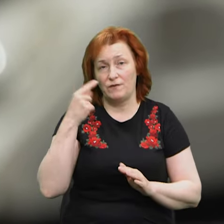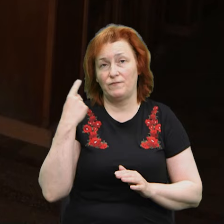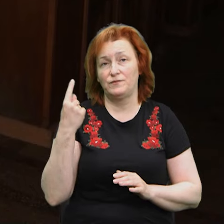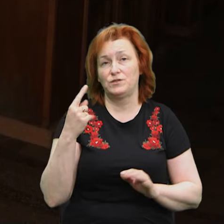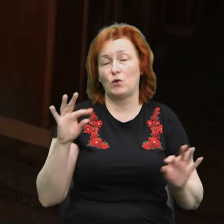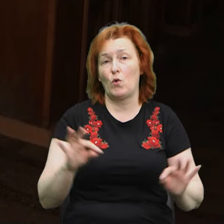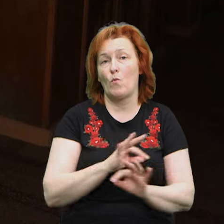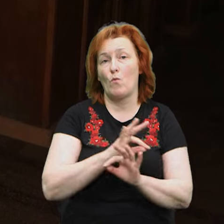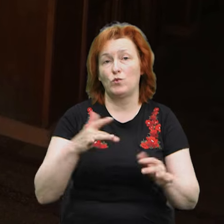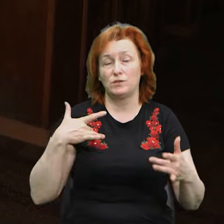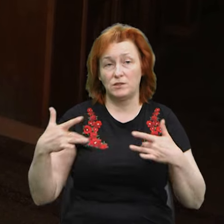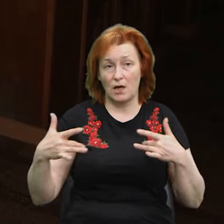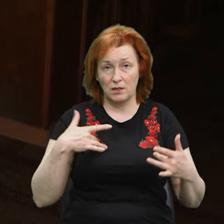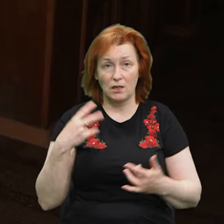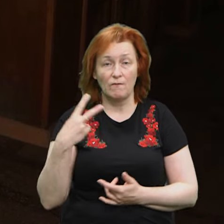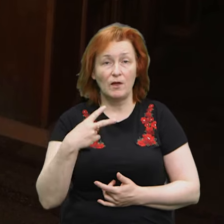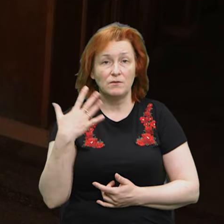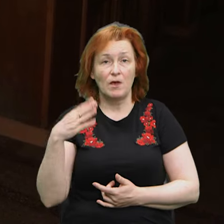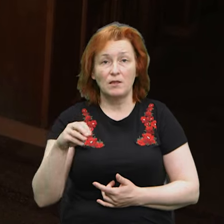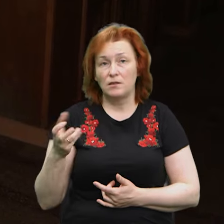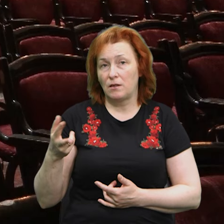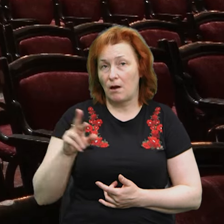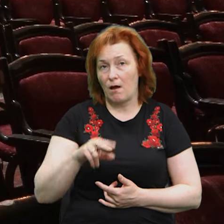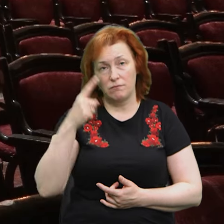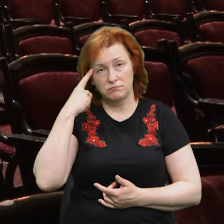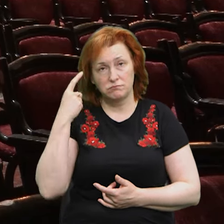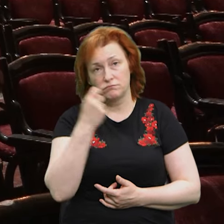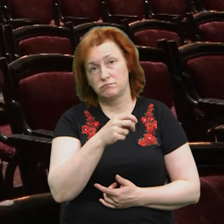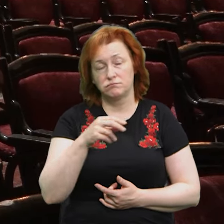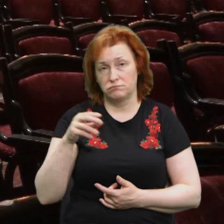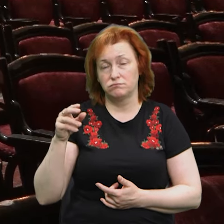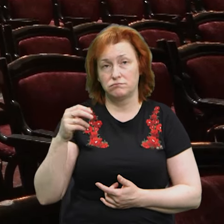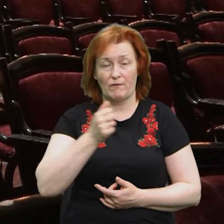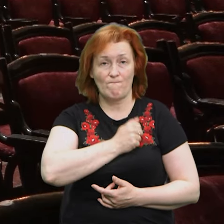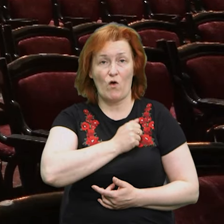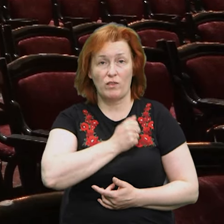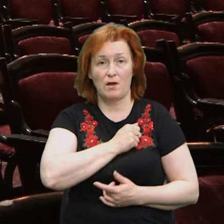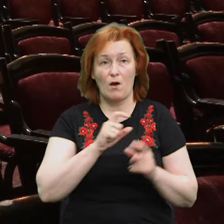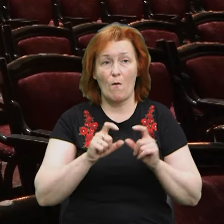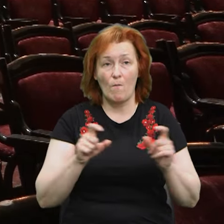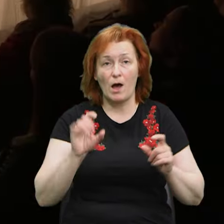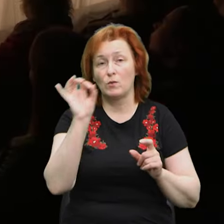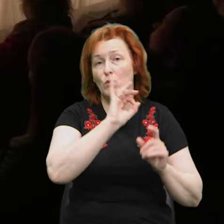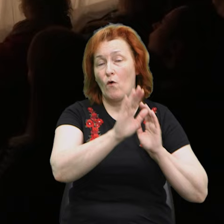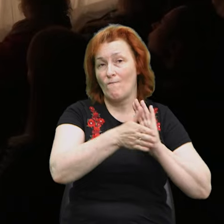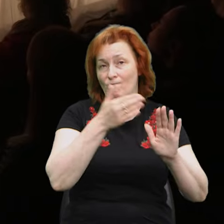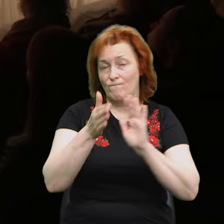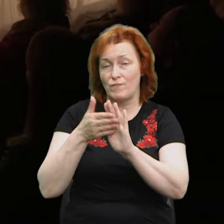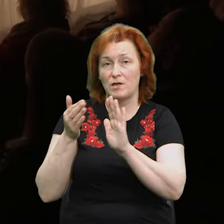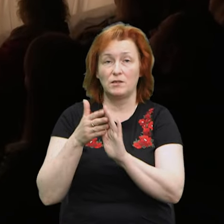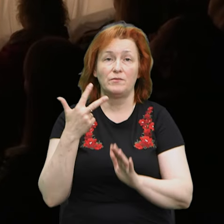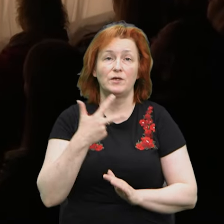25 травня до театру надійшов лист з Територіального центру комплектування та соціальної підтримки про виклик 34